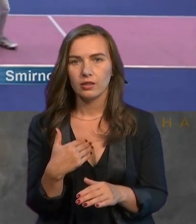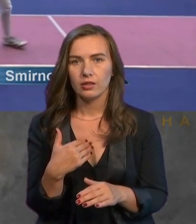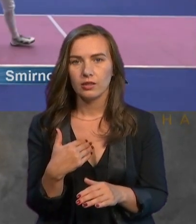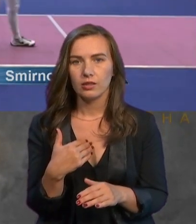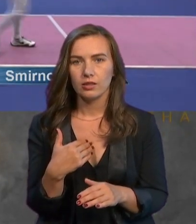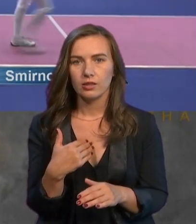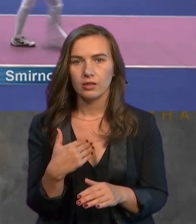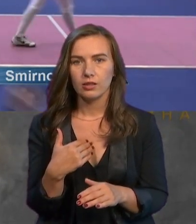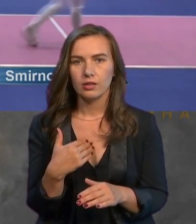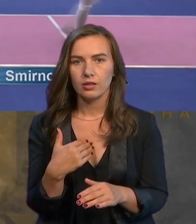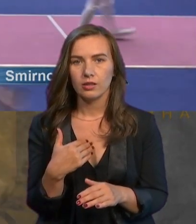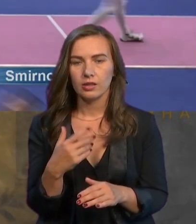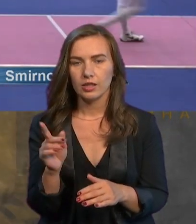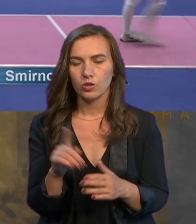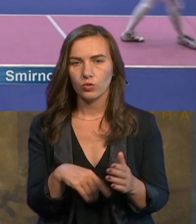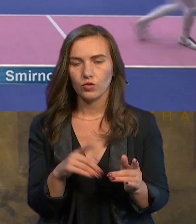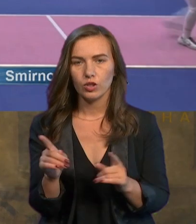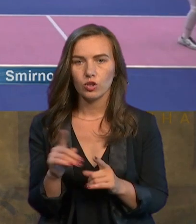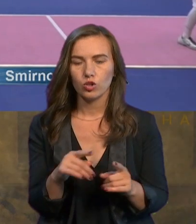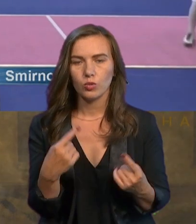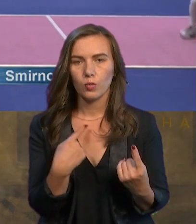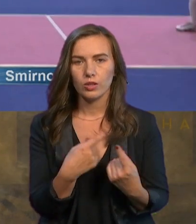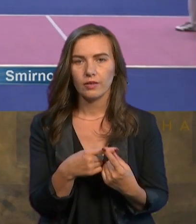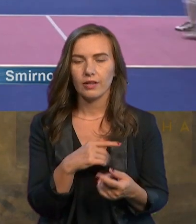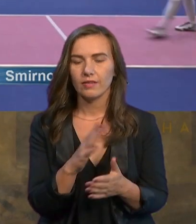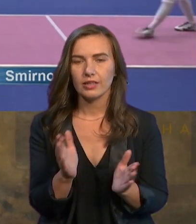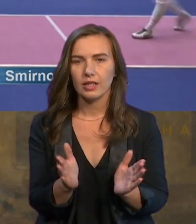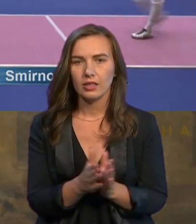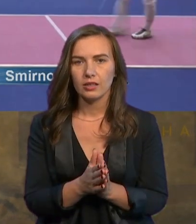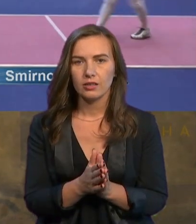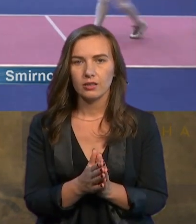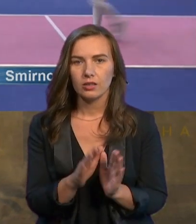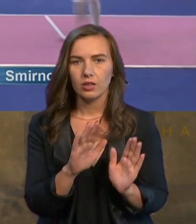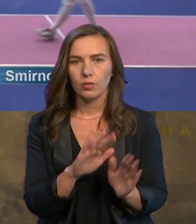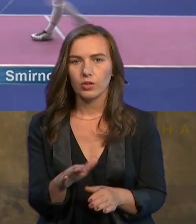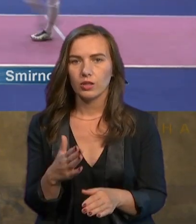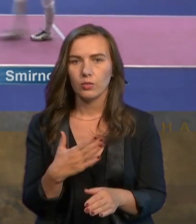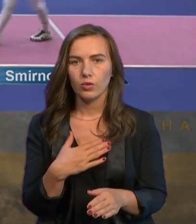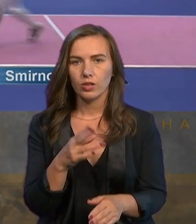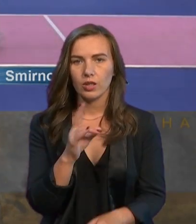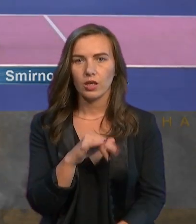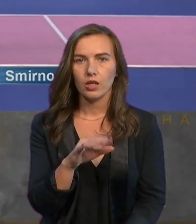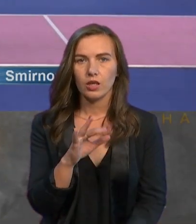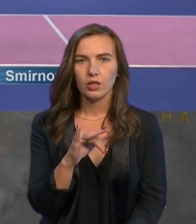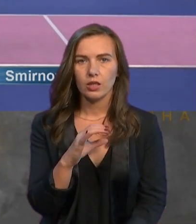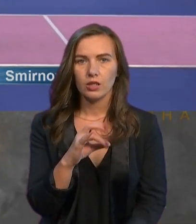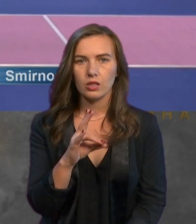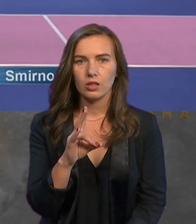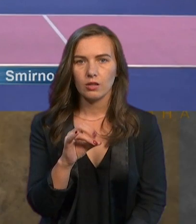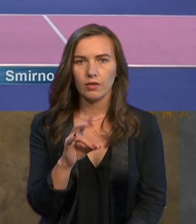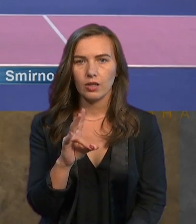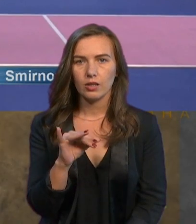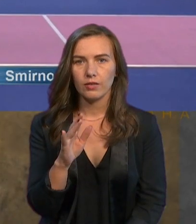мабуть, що не сподівалася на щось позитивне взагалі після моєї дискваліфікації. Тому, коли я побачила